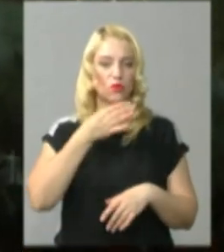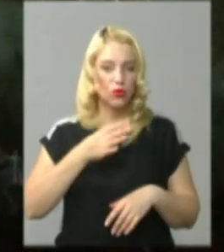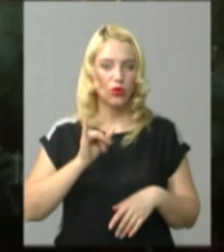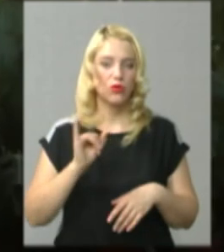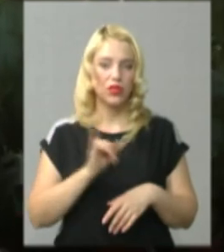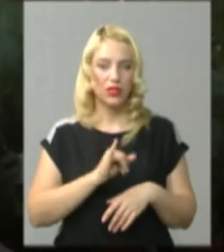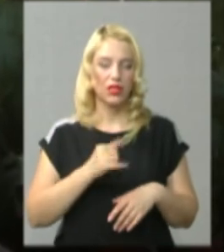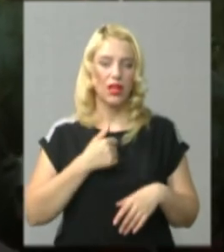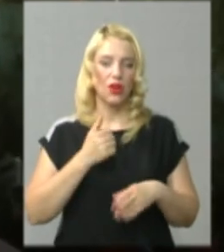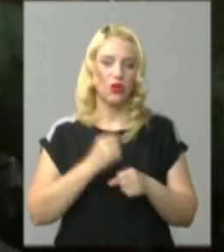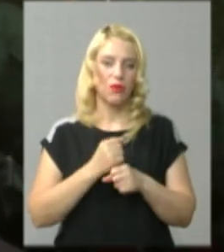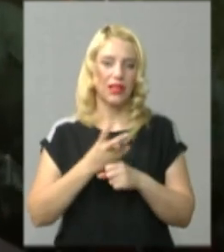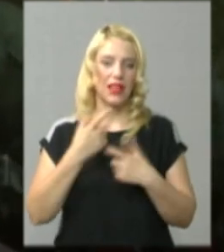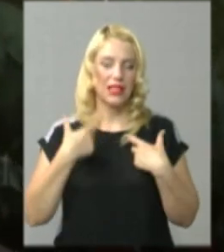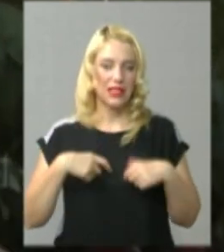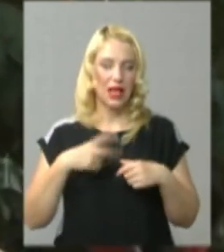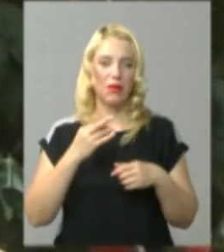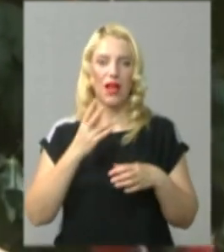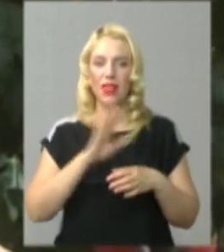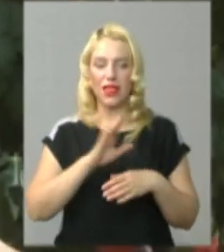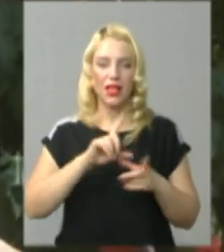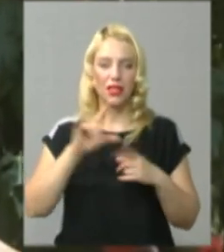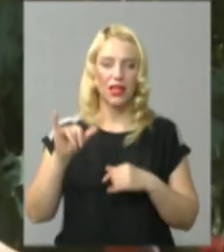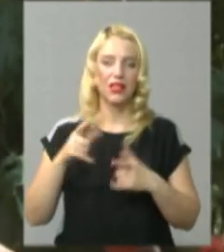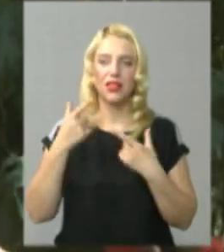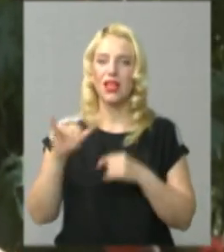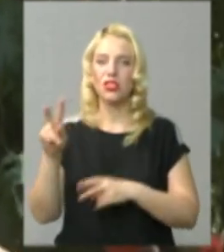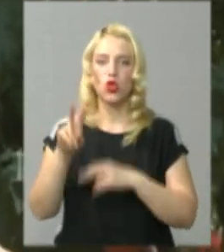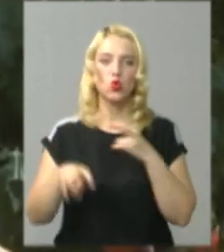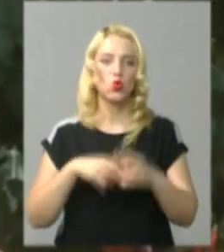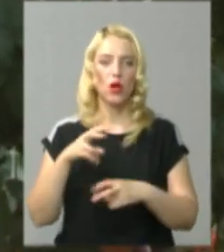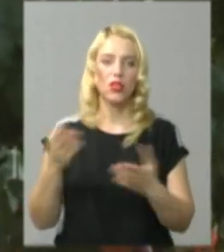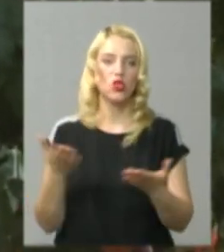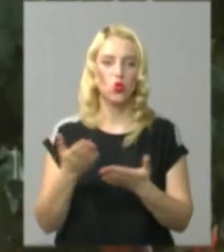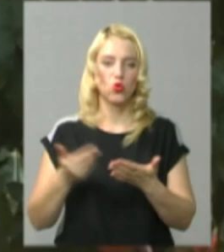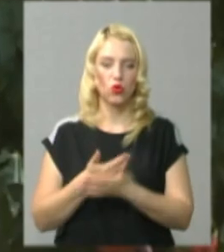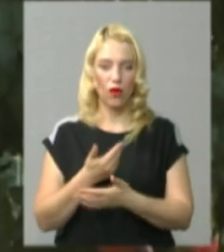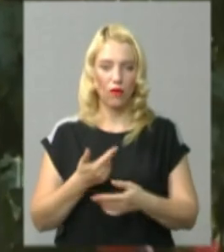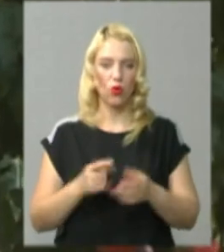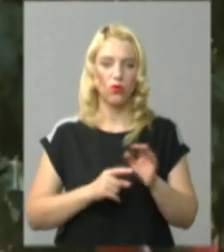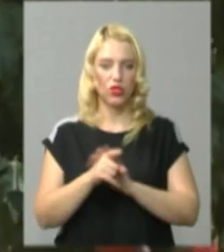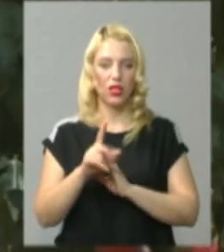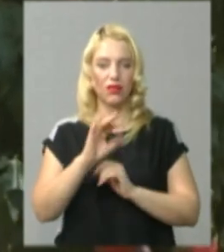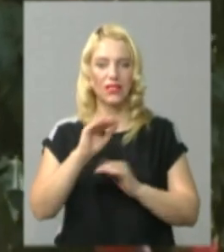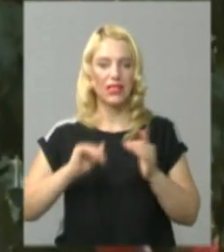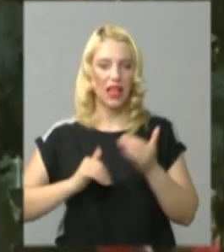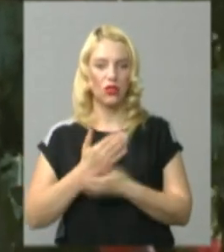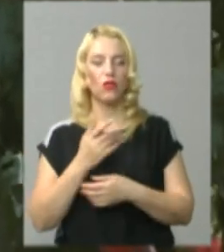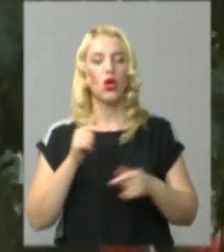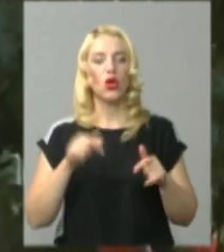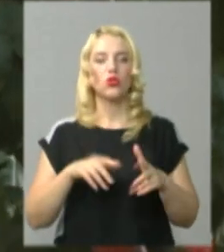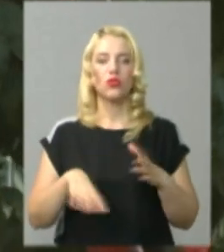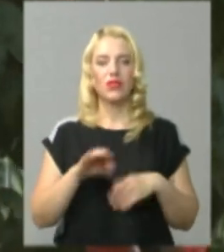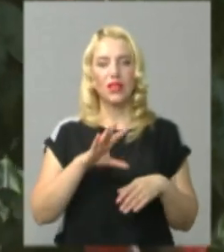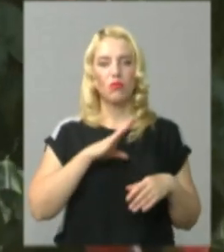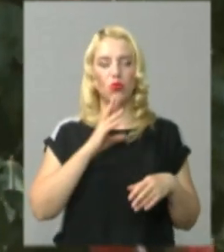робити на себе, а не їхати десь, шукати чогось нового, починати все заново. Тут ніби